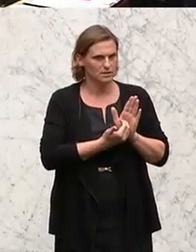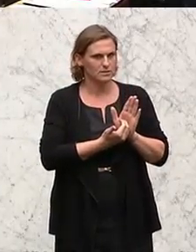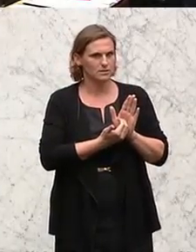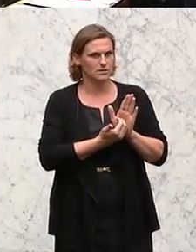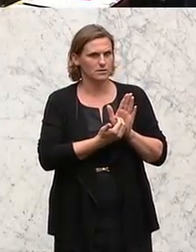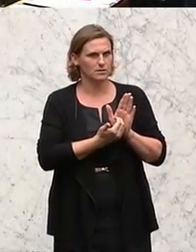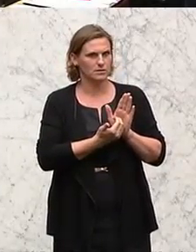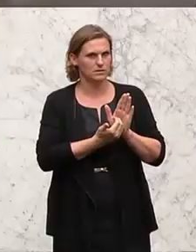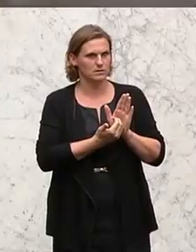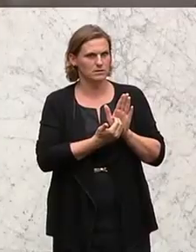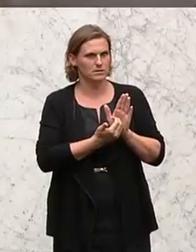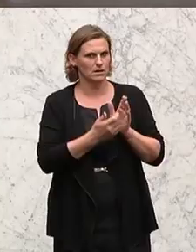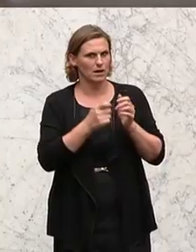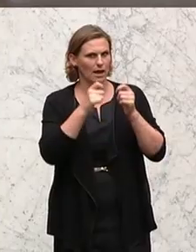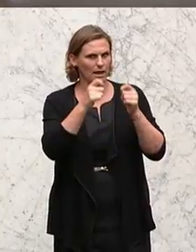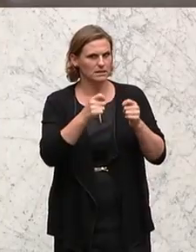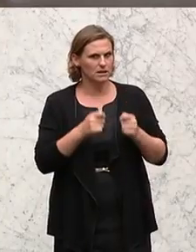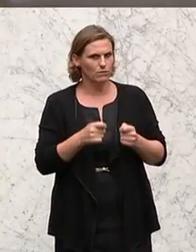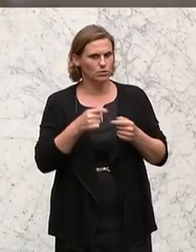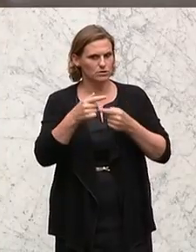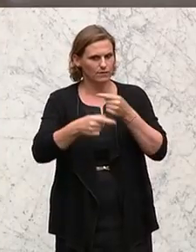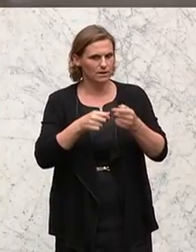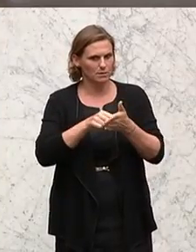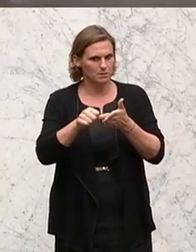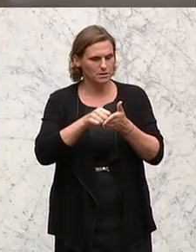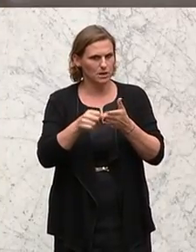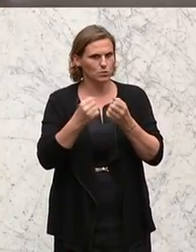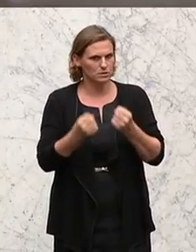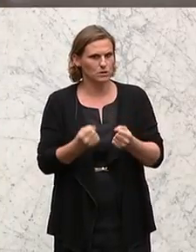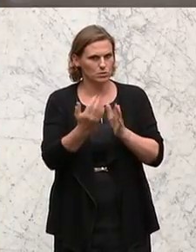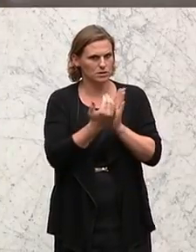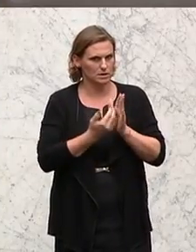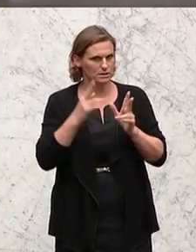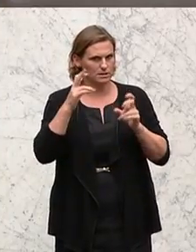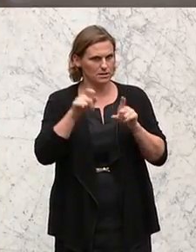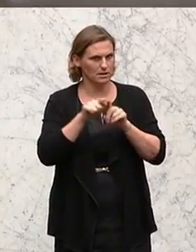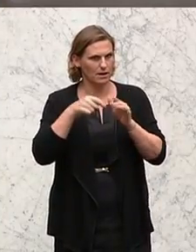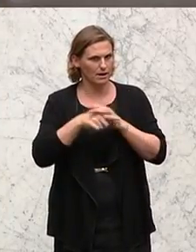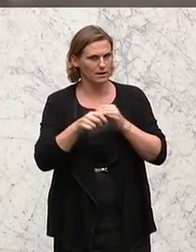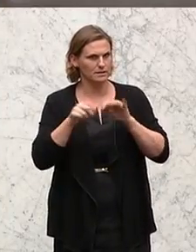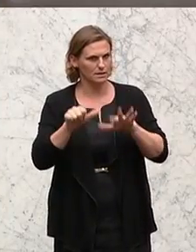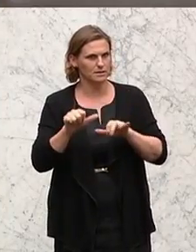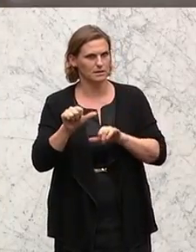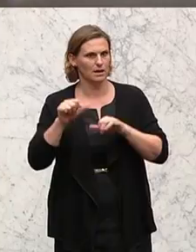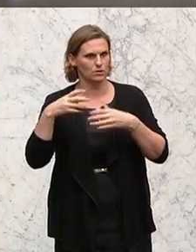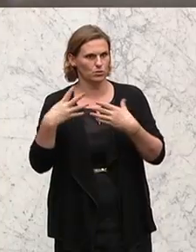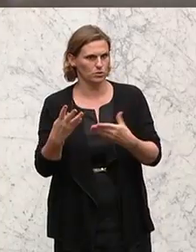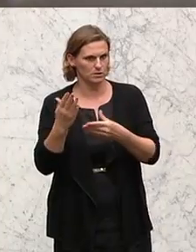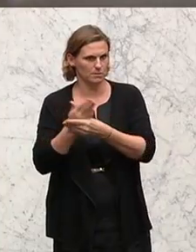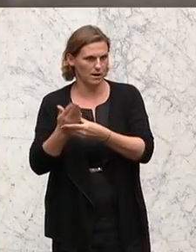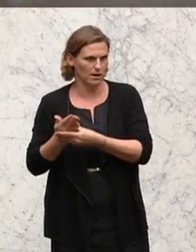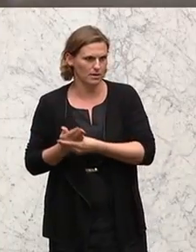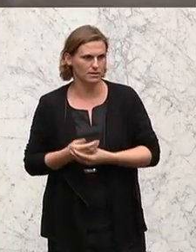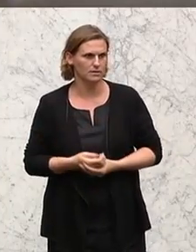mit dem das Insolvenzentgelt-Sicherungsgesetz geändert wird. wird Titel und Eingang in 1691 der